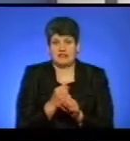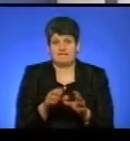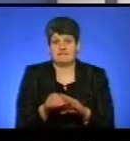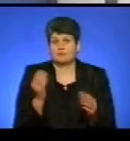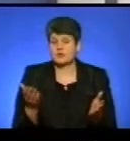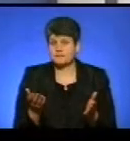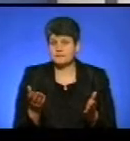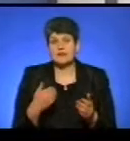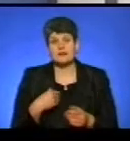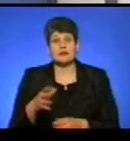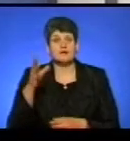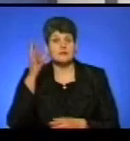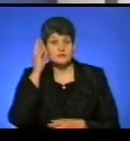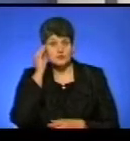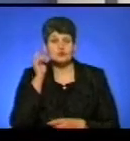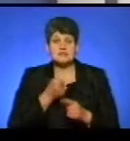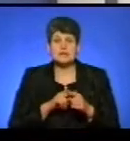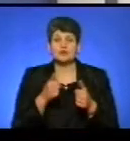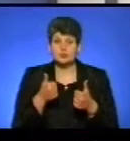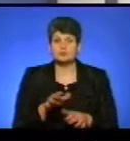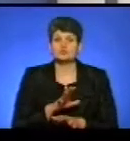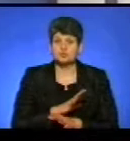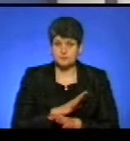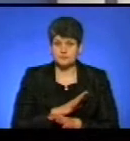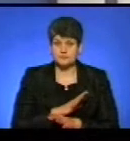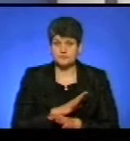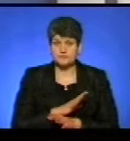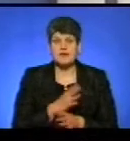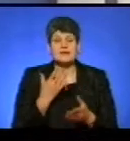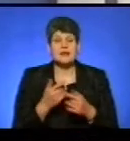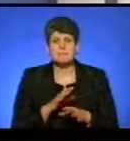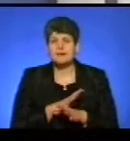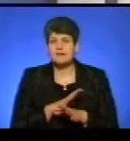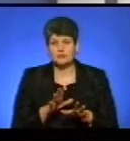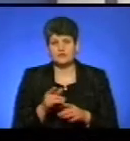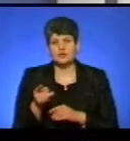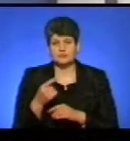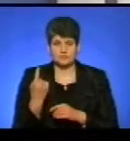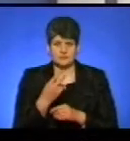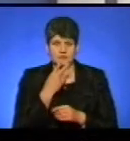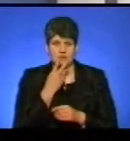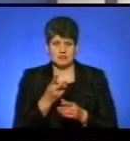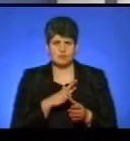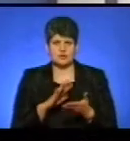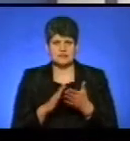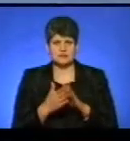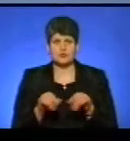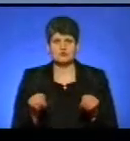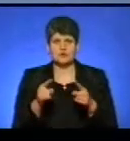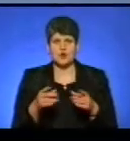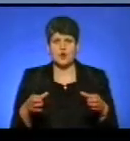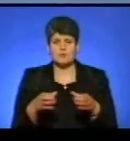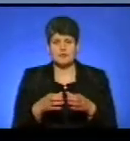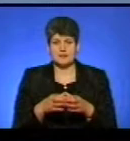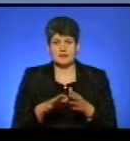Я рахую, що це дуже добре, що вони відбулися, тому що це, як би не було, тим більше на Тернопільщині, ви бачили, яка була ситуація по створенню об'єдних терапевних